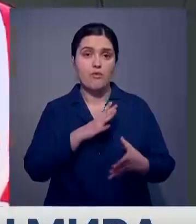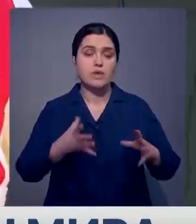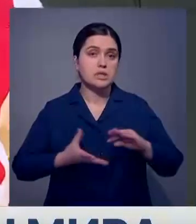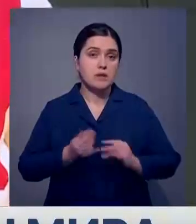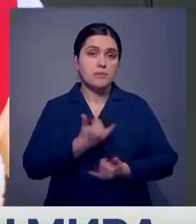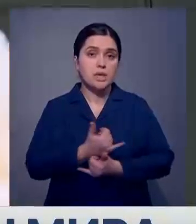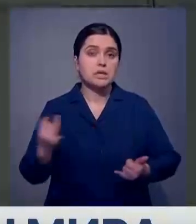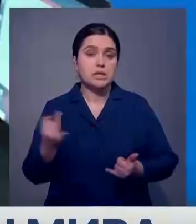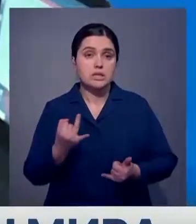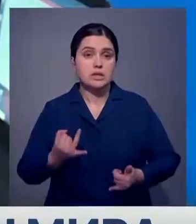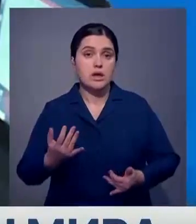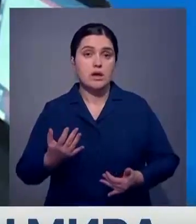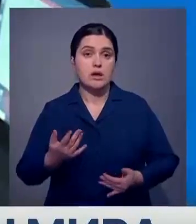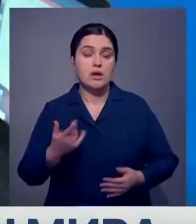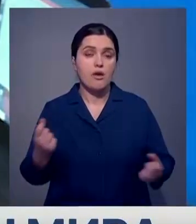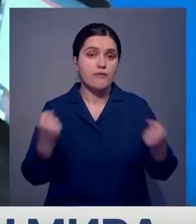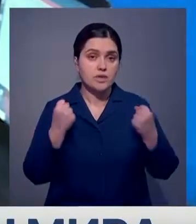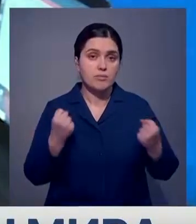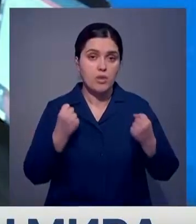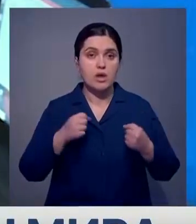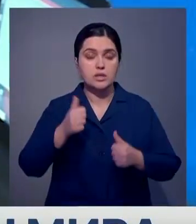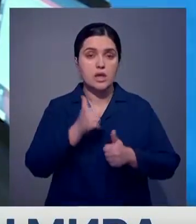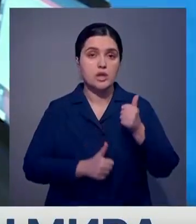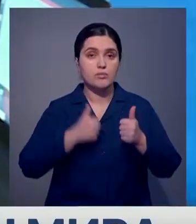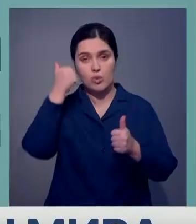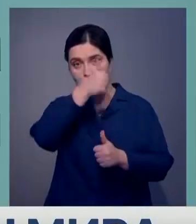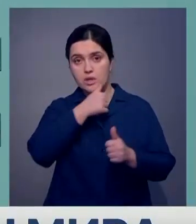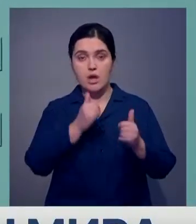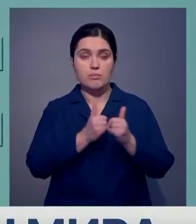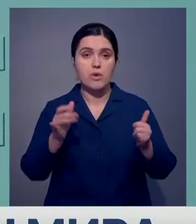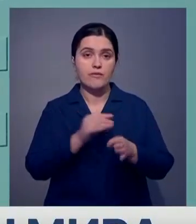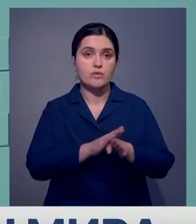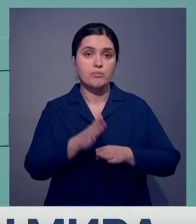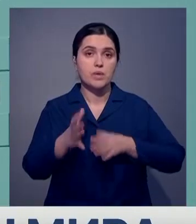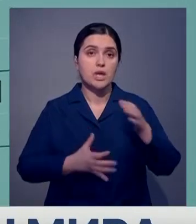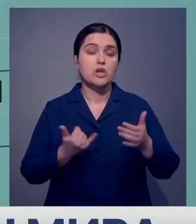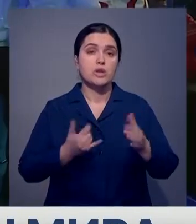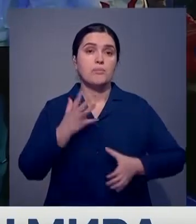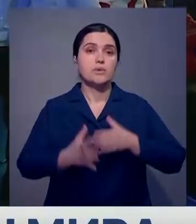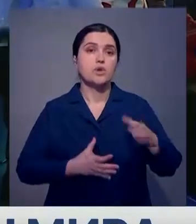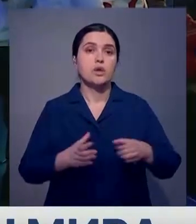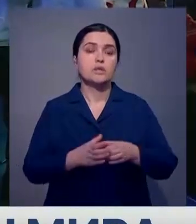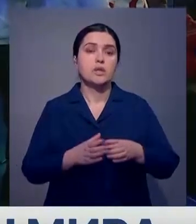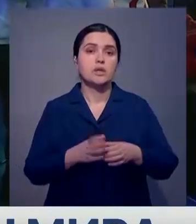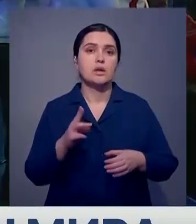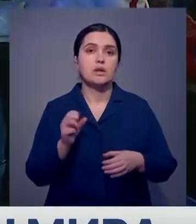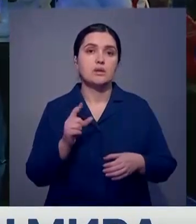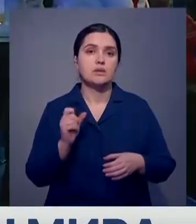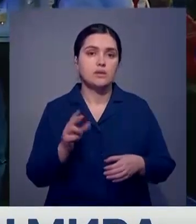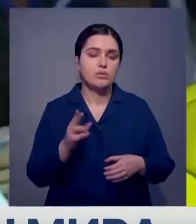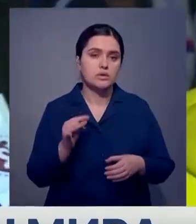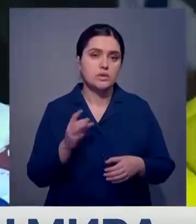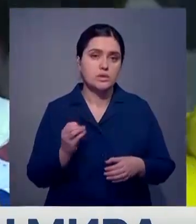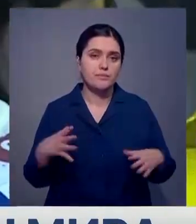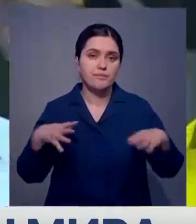отмечают организаторы, интерес к этому национальному виду спорта с каждым годом растет во всем мире. Сейчас Международная федерация Казак